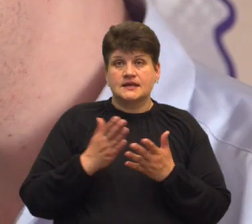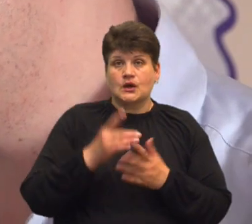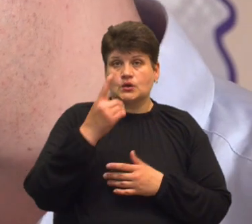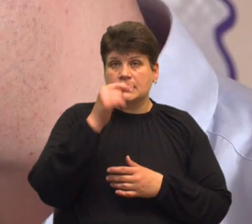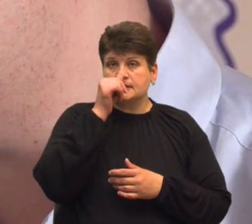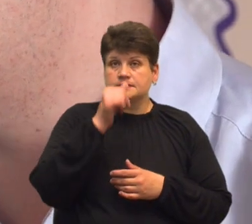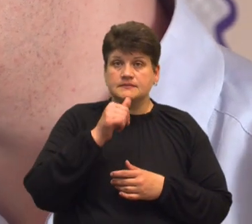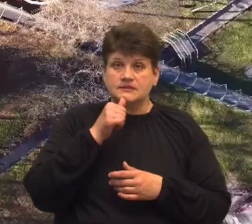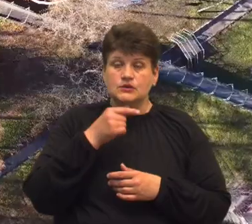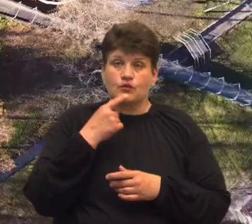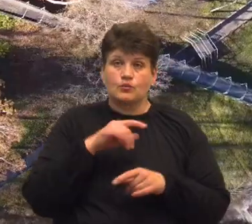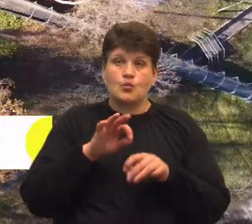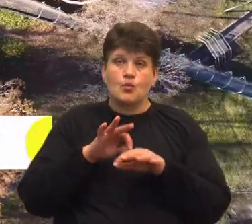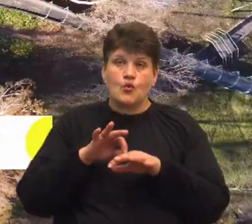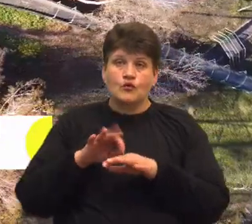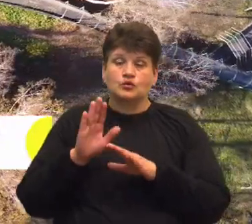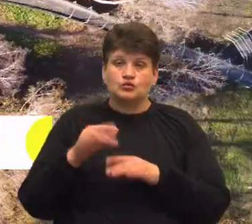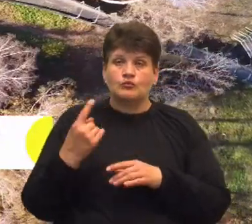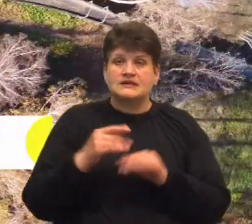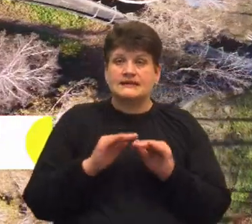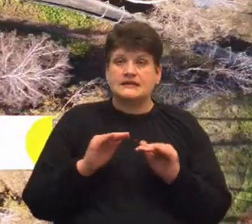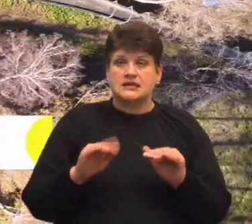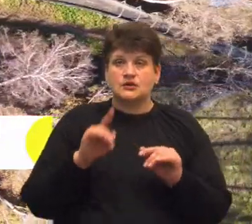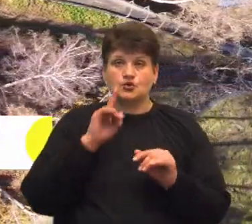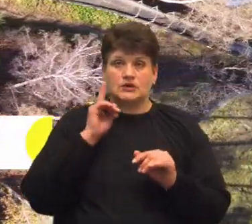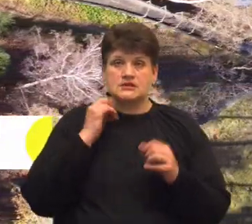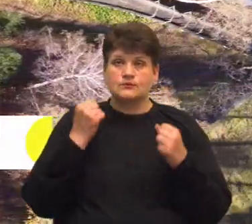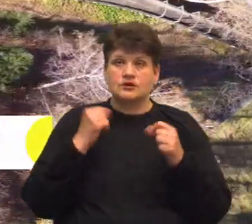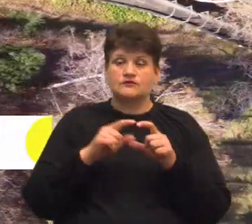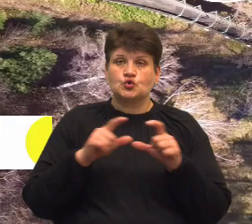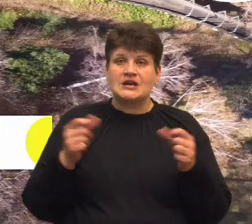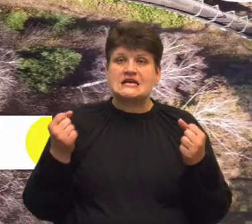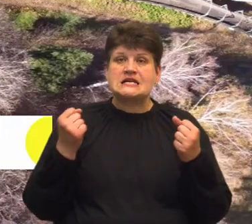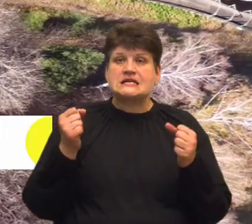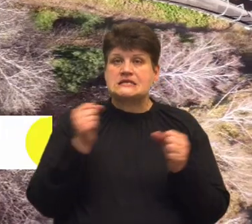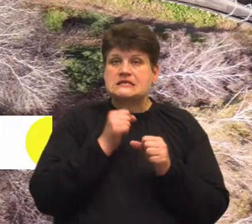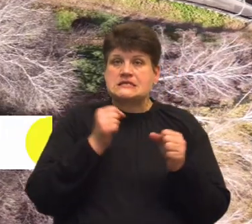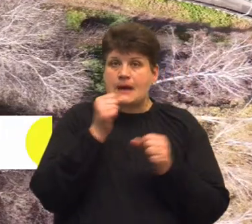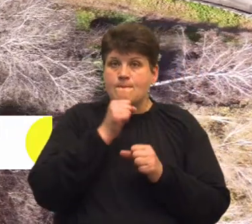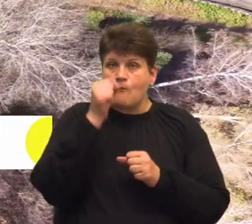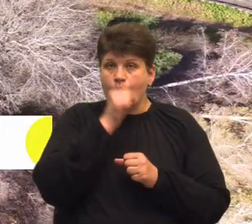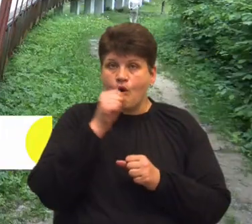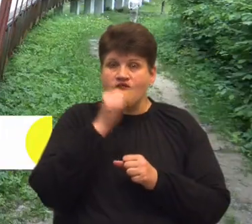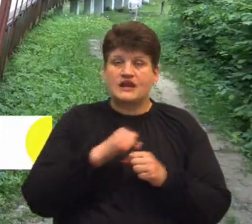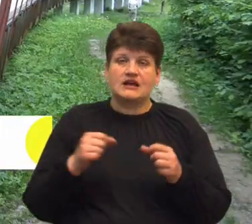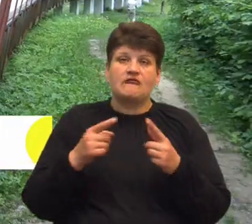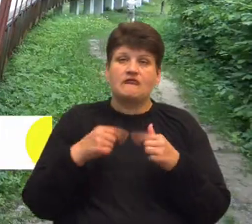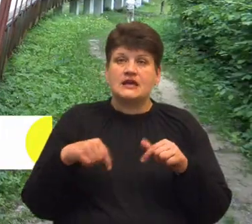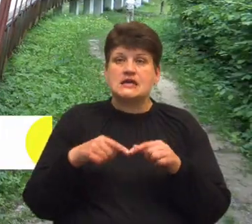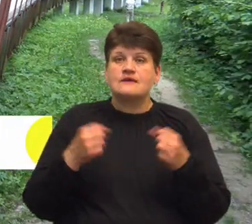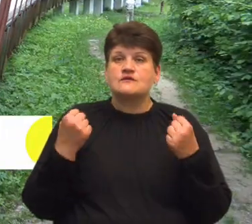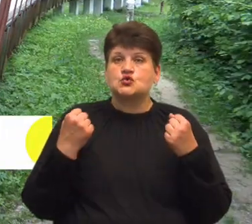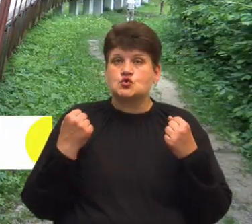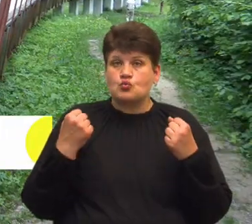За його словами, проводитимуть її і в обласній дитячо-юнецькій спортивній школі з зимових видів спорту, яка використовувала Санну трасу. Директорка